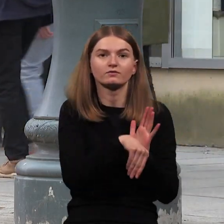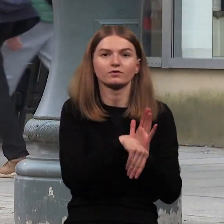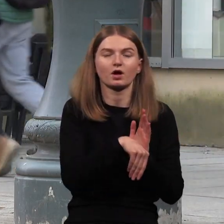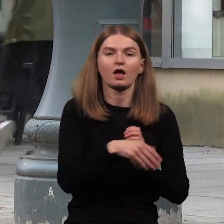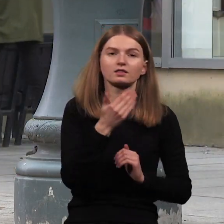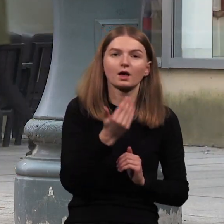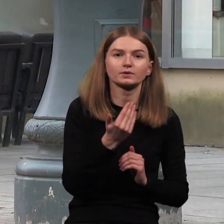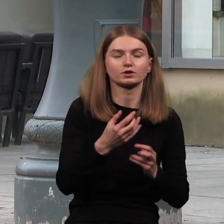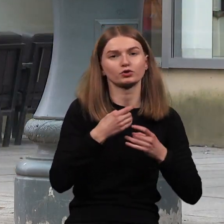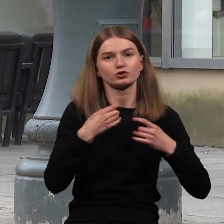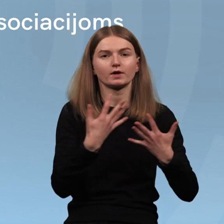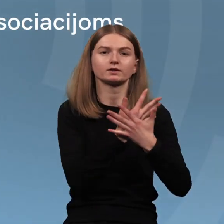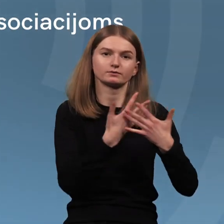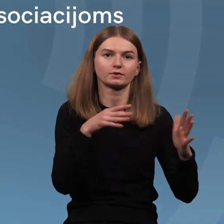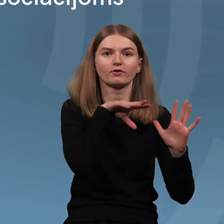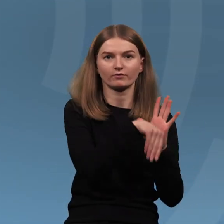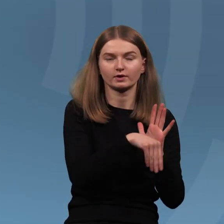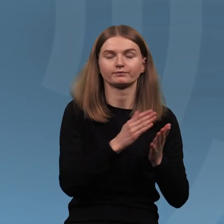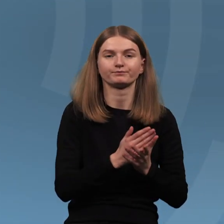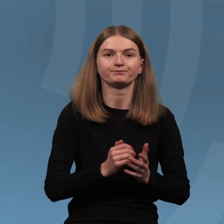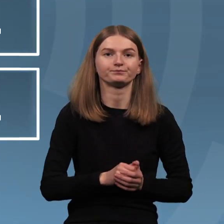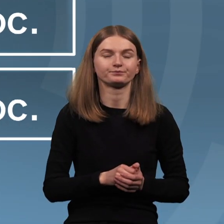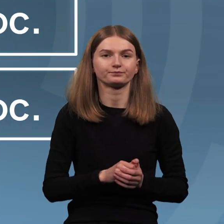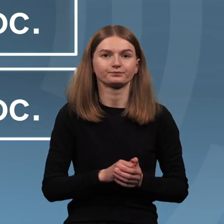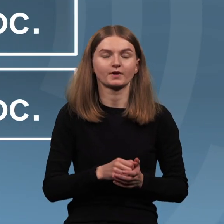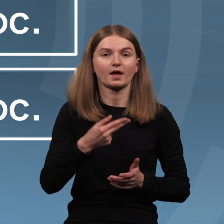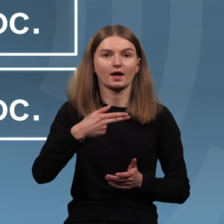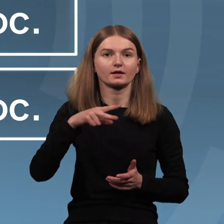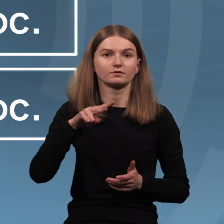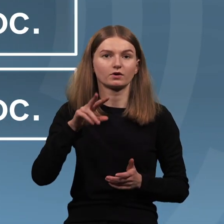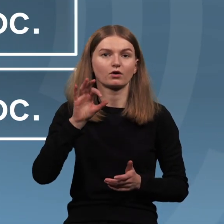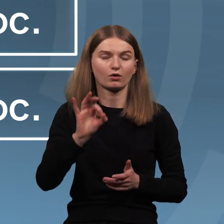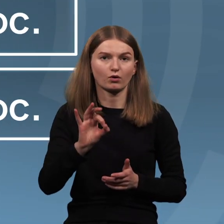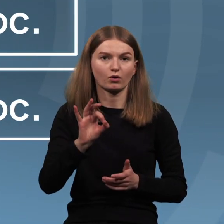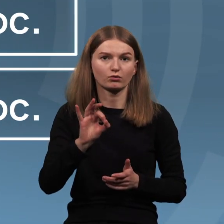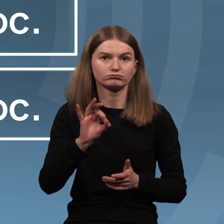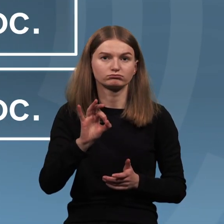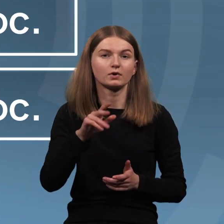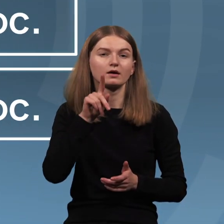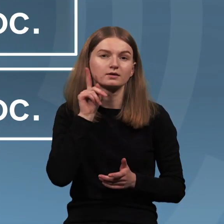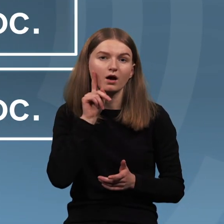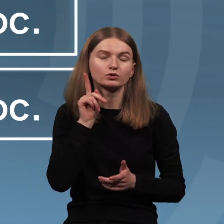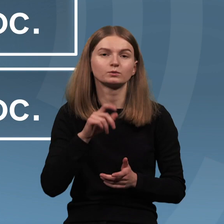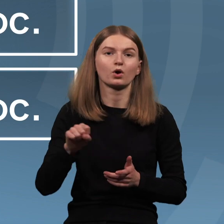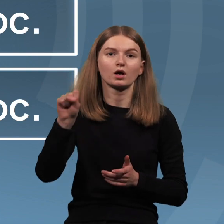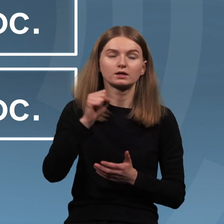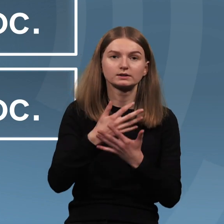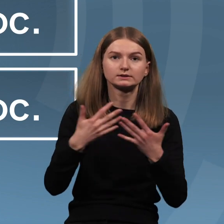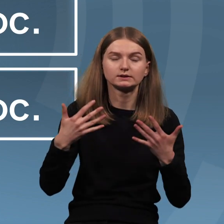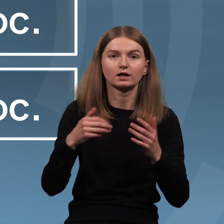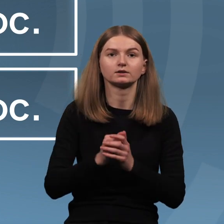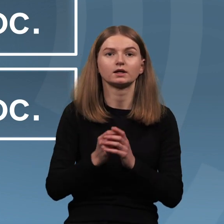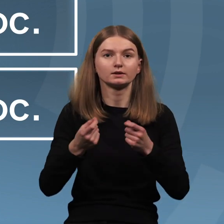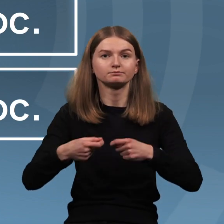labdaringuose renginiuose. Jaunimo priklausančio nevyriausybinėms organizacijoms ir asociacijoms dalis išaugo nuo